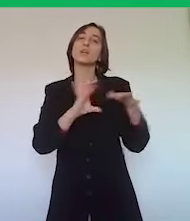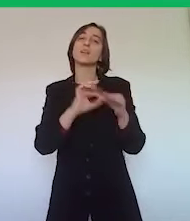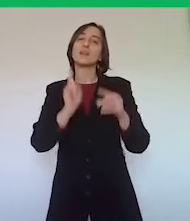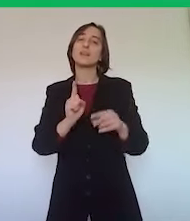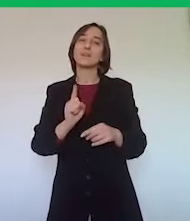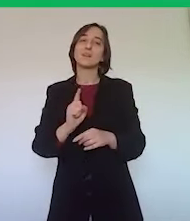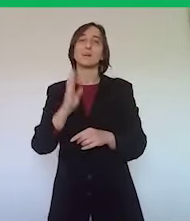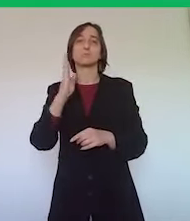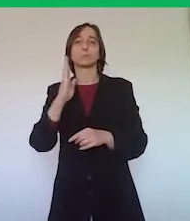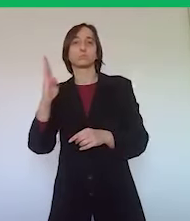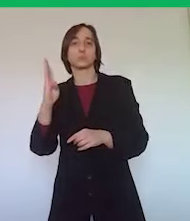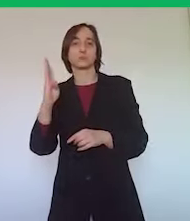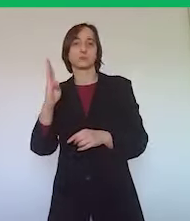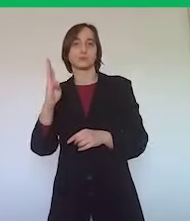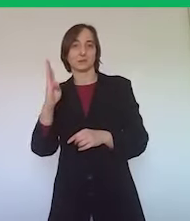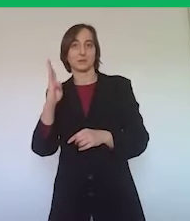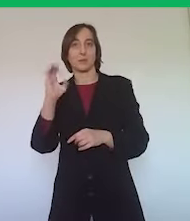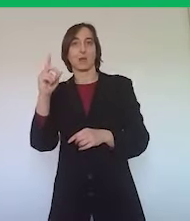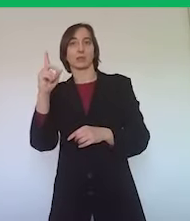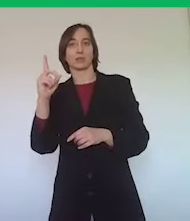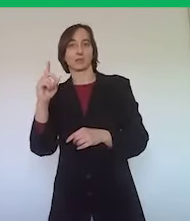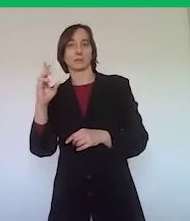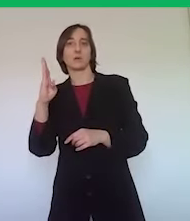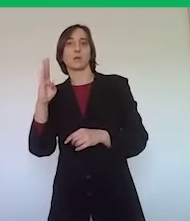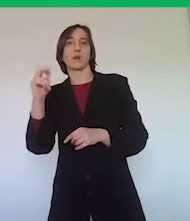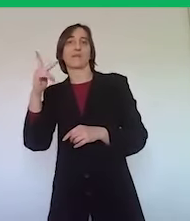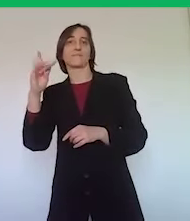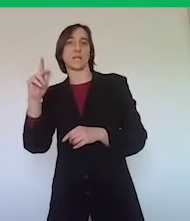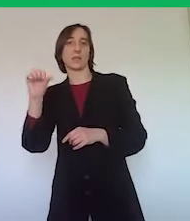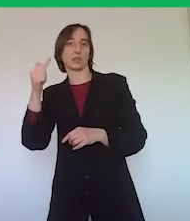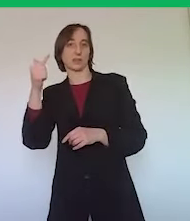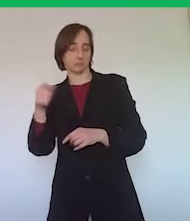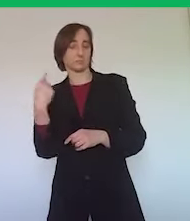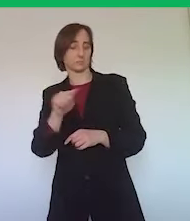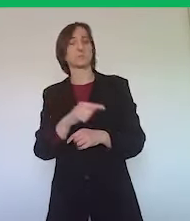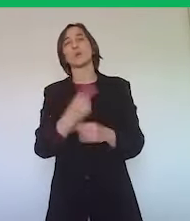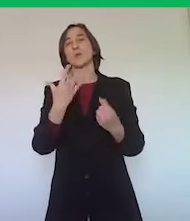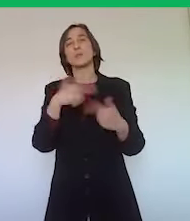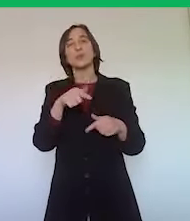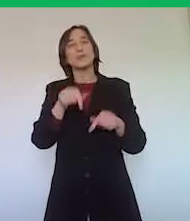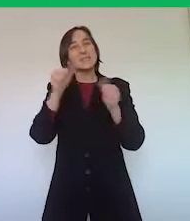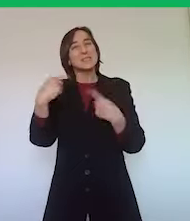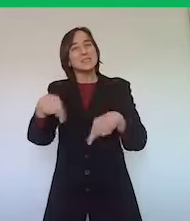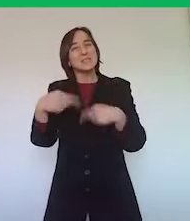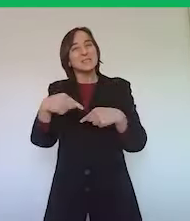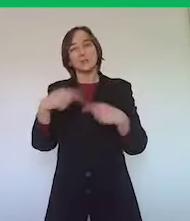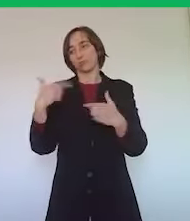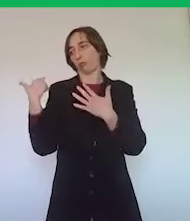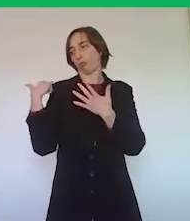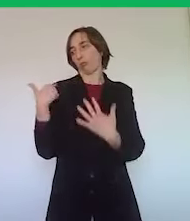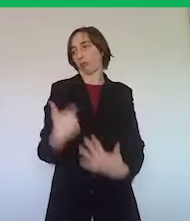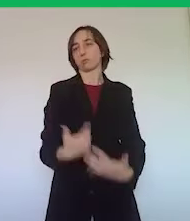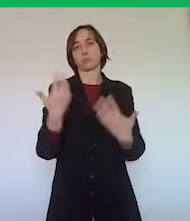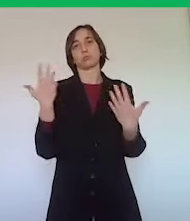breakfast, perché negli ultimi anni questa tipologia di ricettività legata a una conduzione di